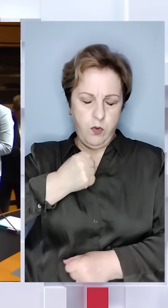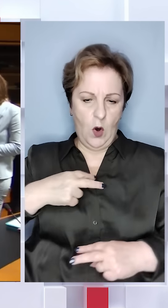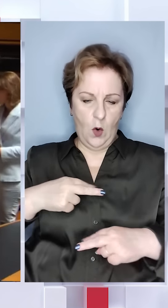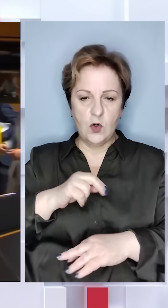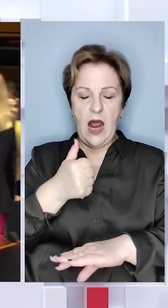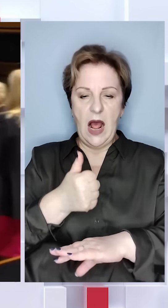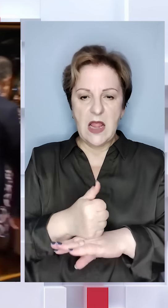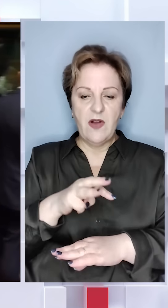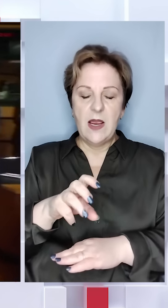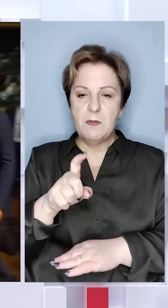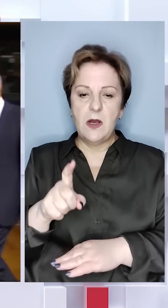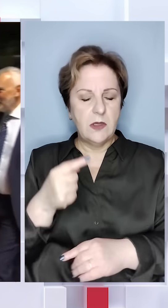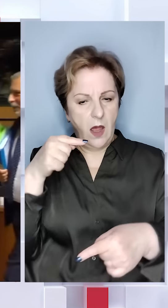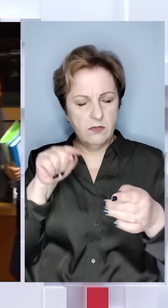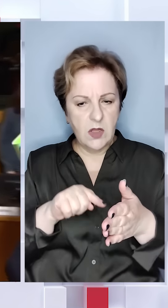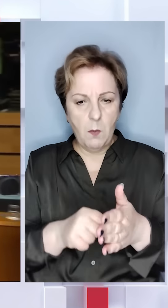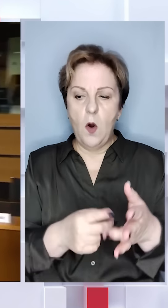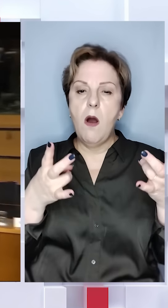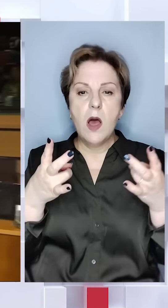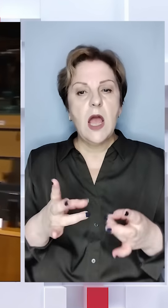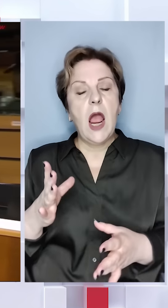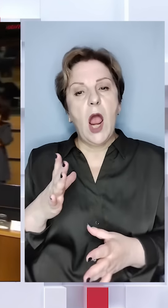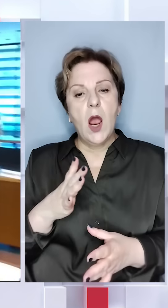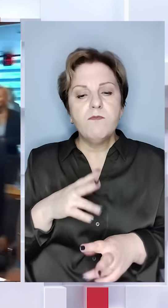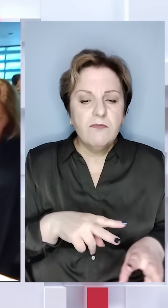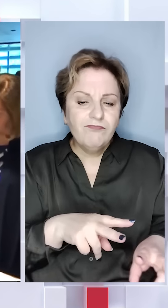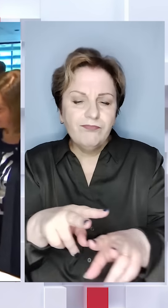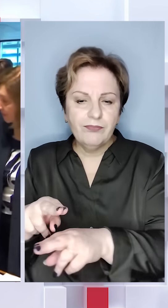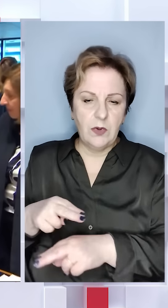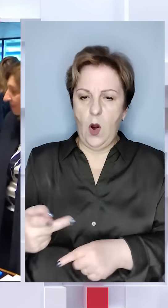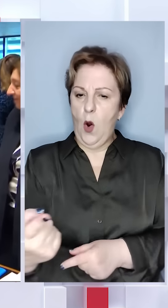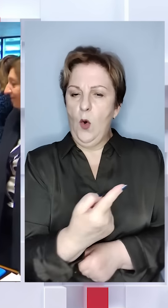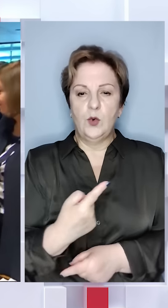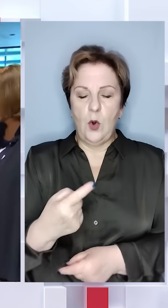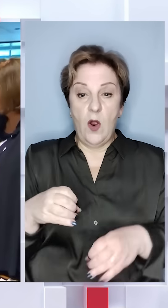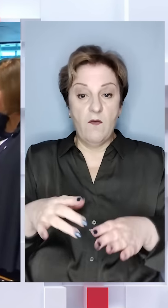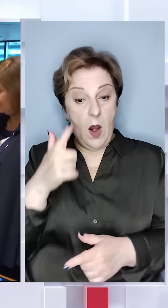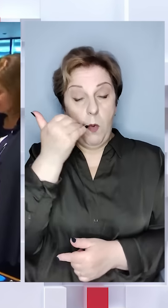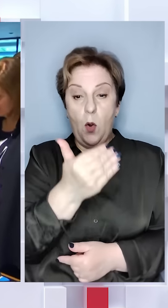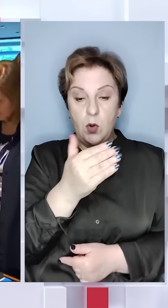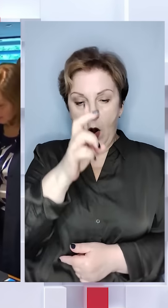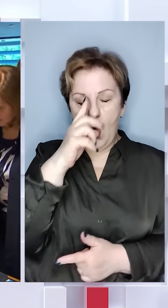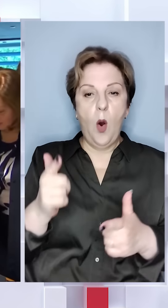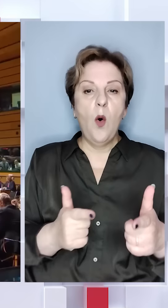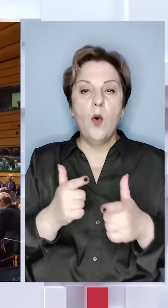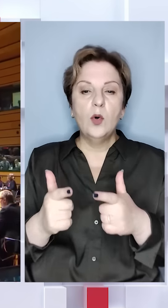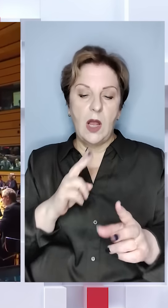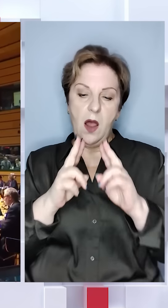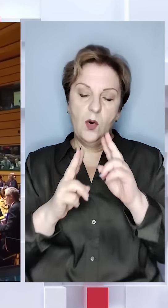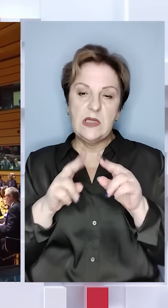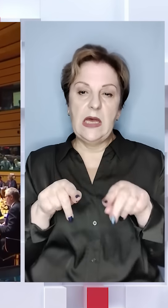Угорщина. Глава ЄМЗС наполягає, що необхідно було одностайне рішення і попередив, що його країна готується